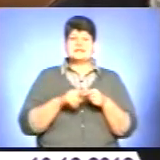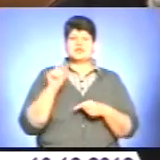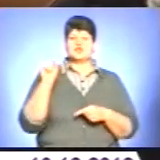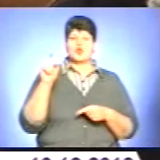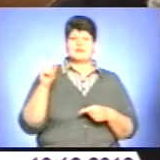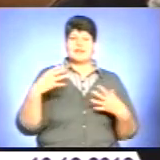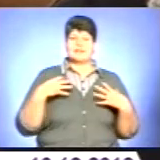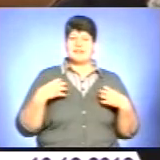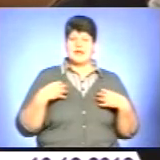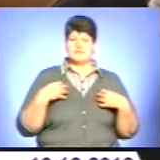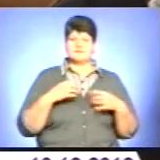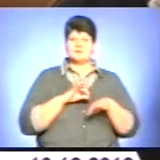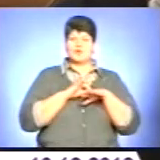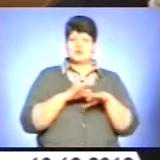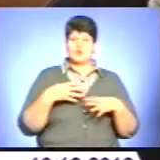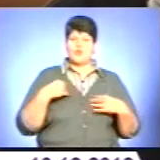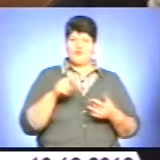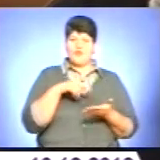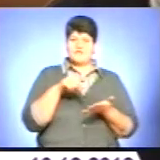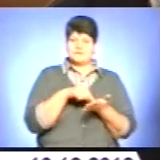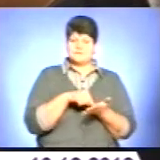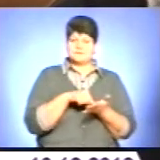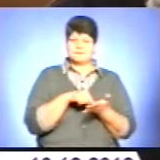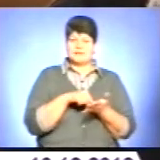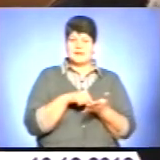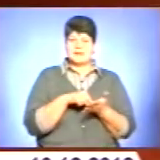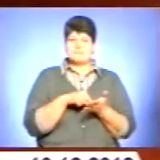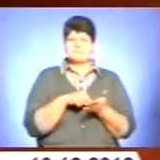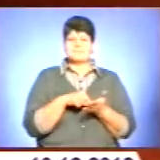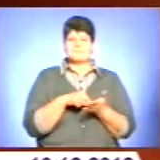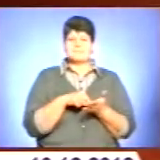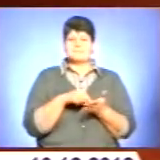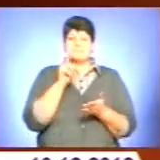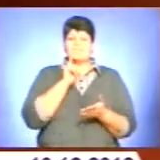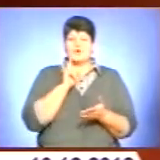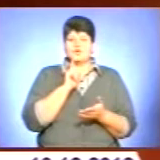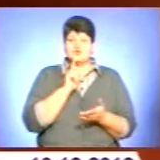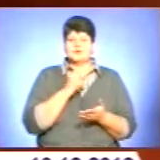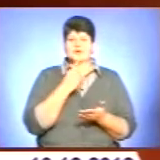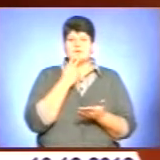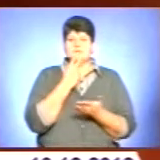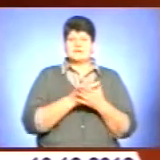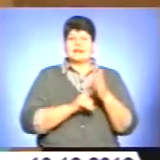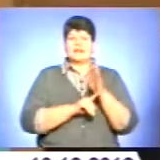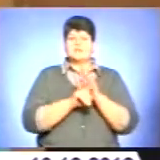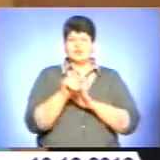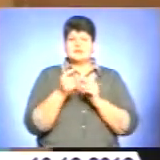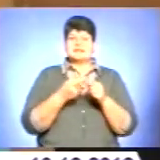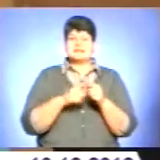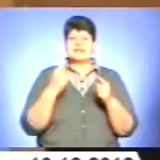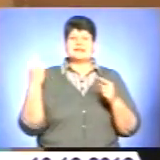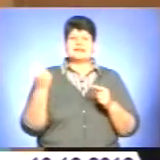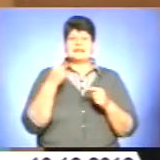лев» в Львові, прем'єри сезону. Поки що я споставлював дебют, це єдиний тернопільський